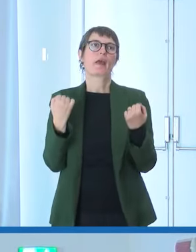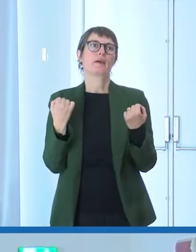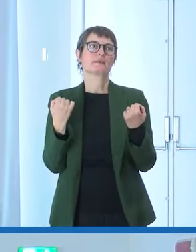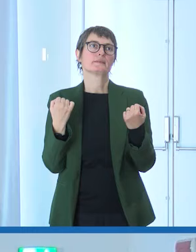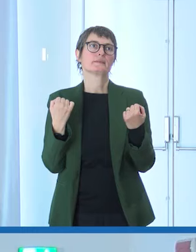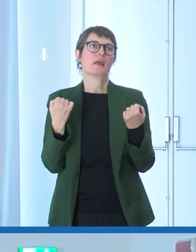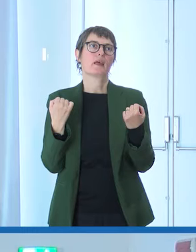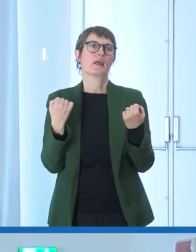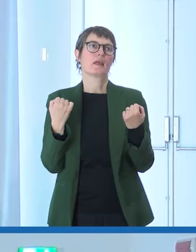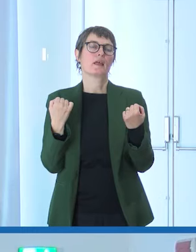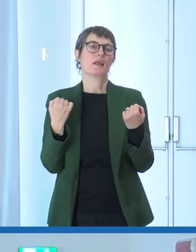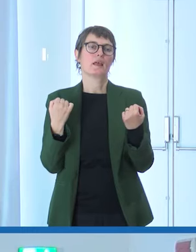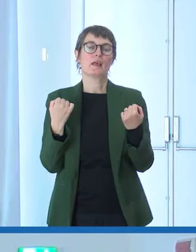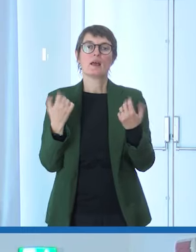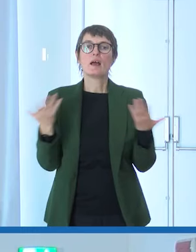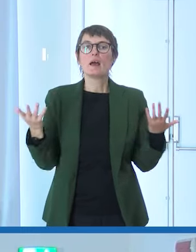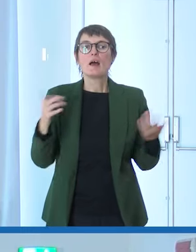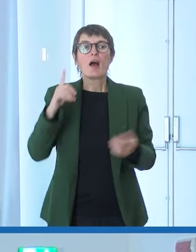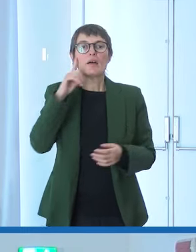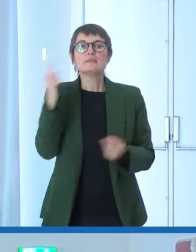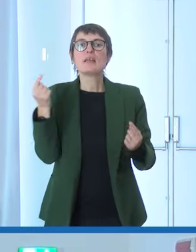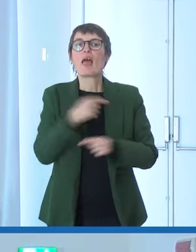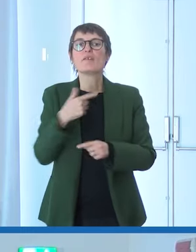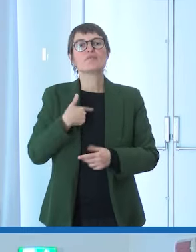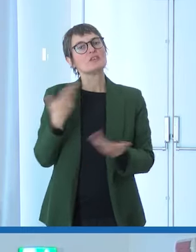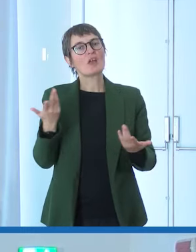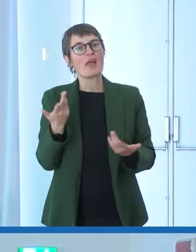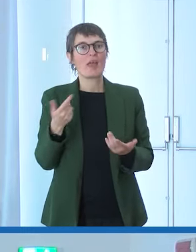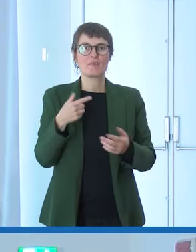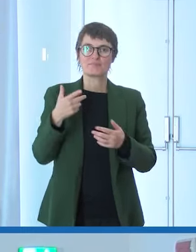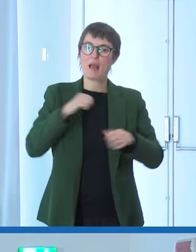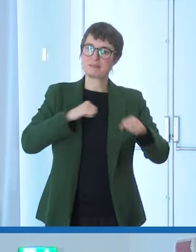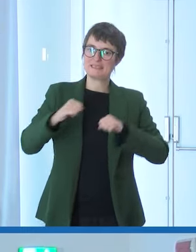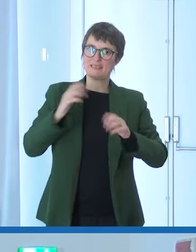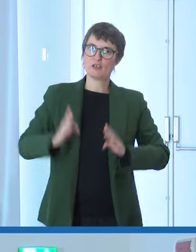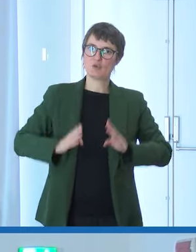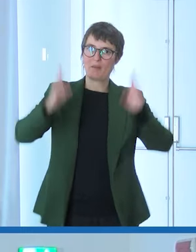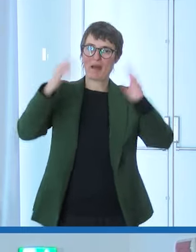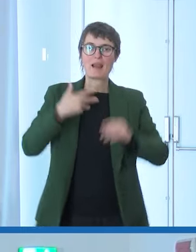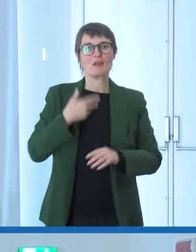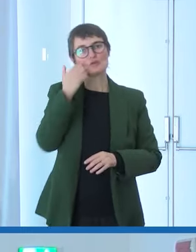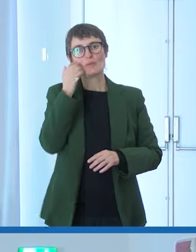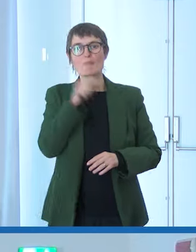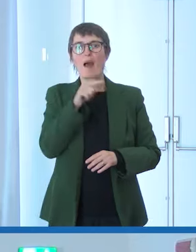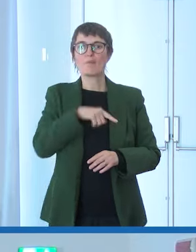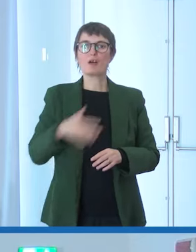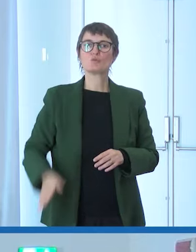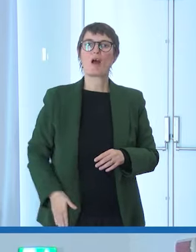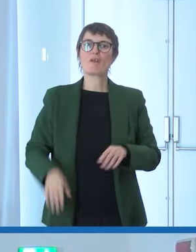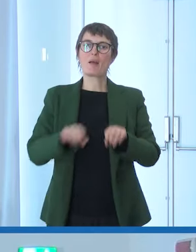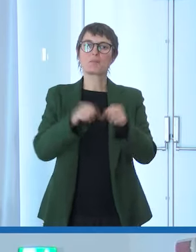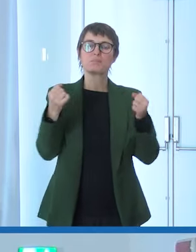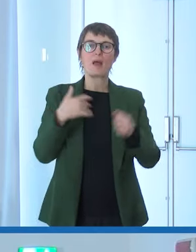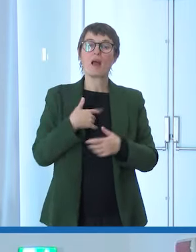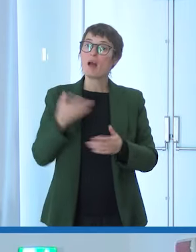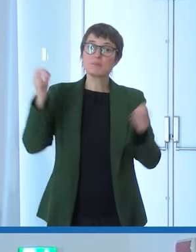mamma dell'amministratore del palazzo si rompe il femore e lei pure ha bisogno di scendere con l'ascensore in carrozzina il pezzo arriva